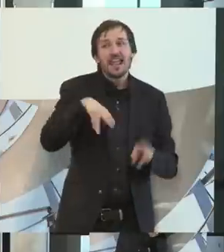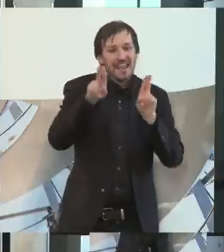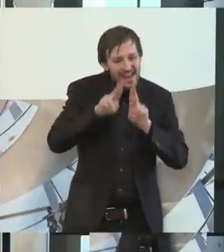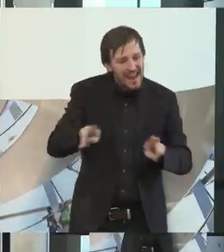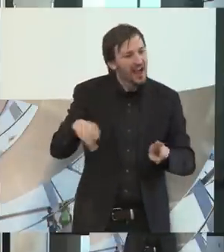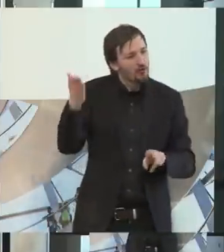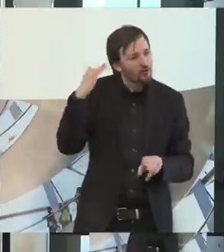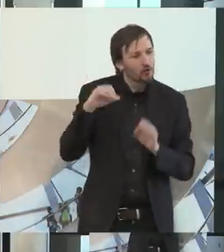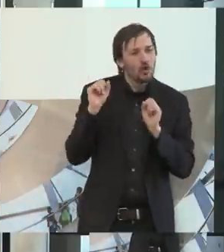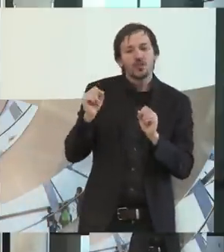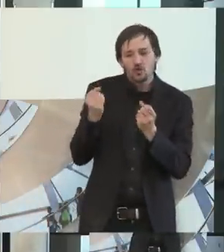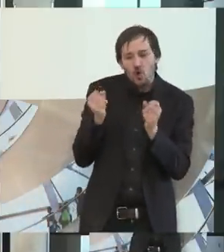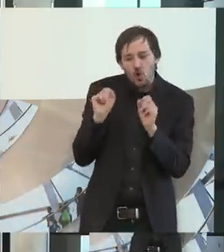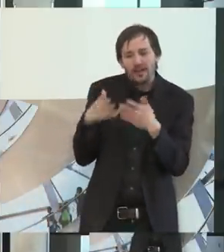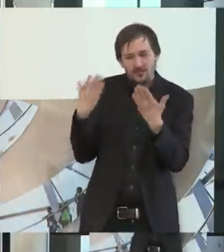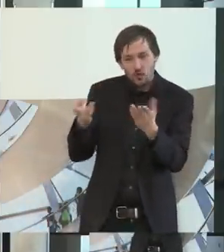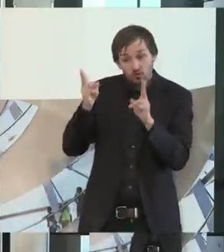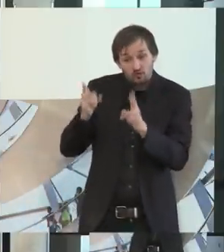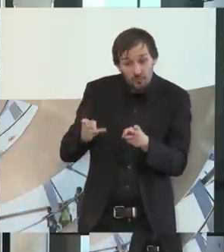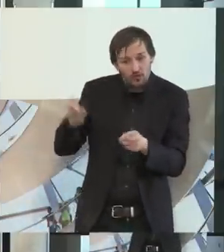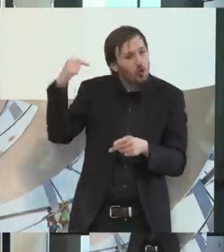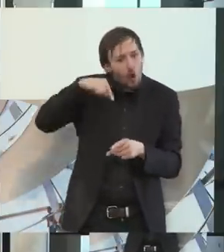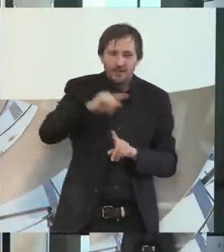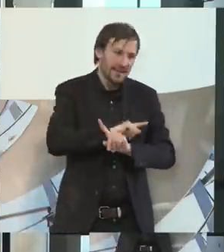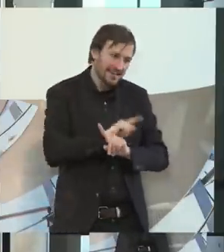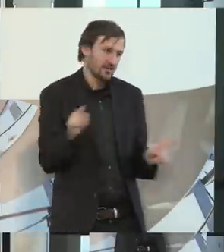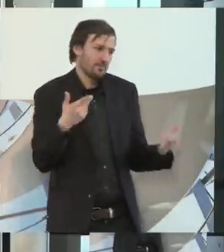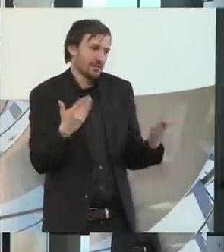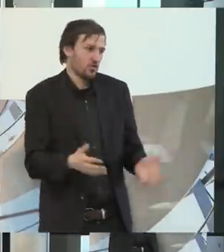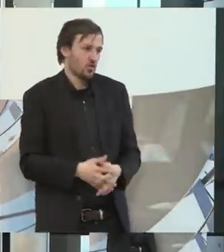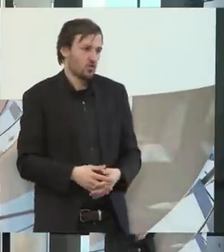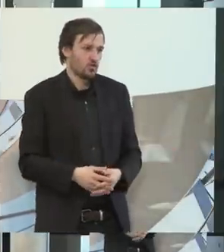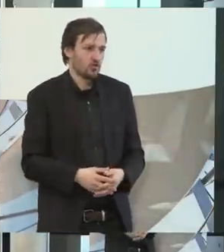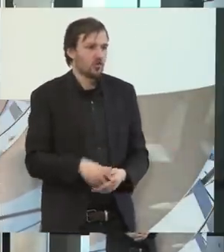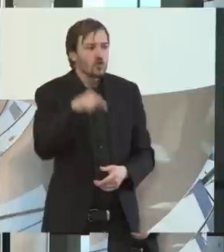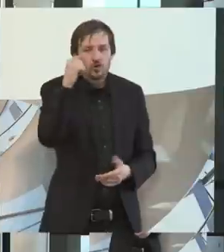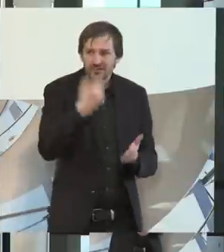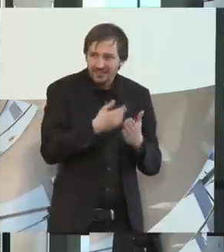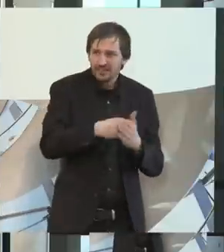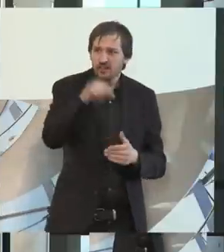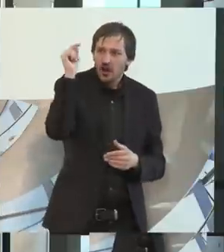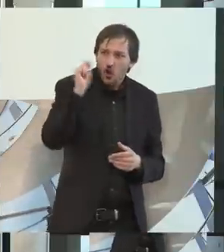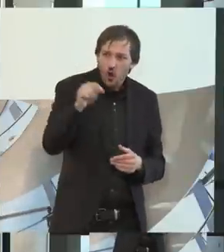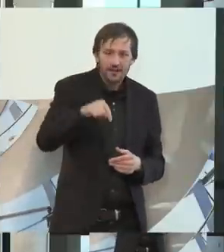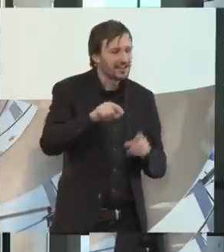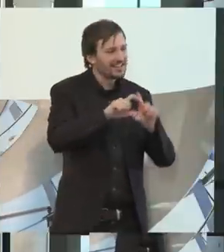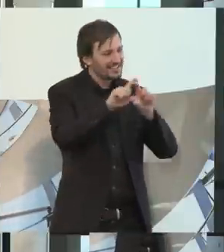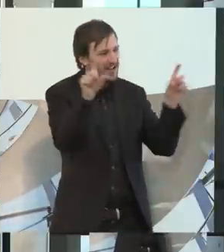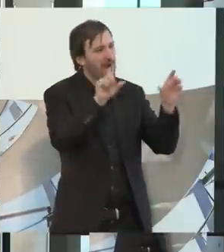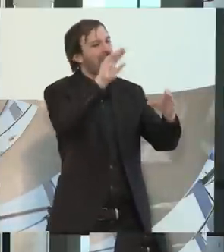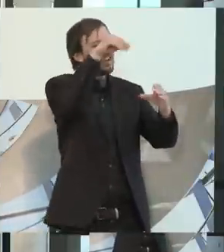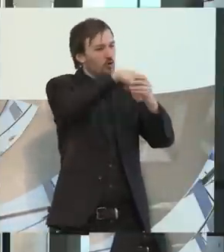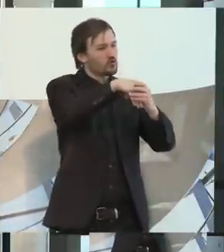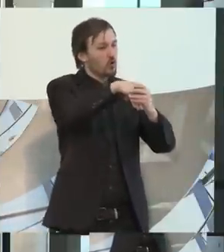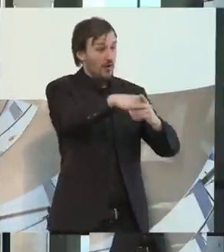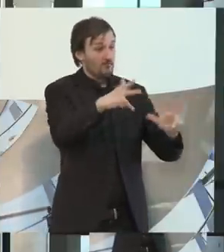durchaus früher so gewesen sein. Das ist heute nicht mehr so. Und ich glaube schon, dass man sehr wohl, wenn wir heute wirklich den Punkt Inklusion ernsthaft